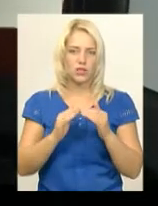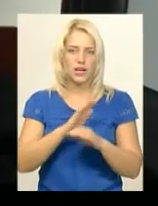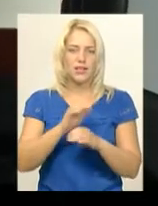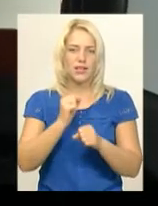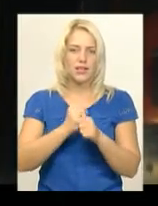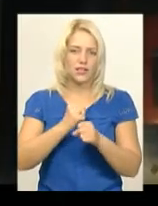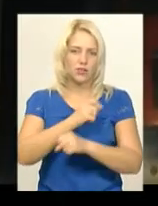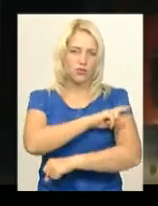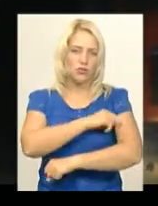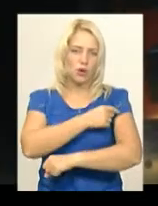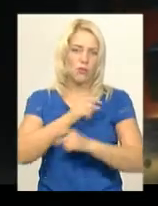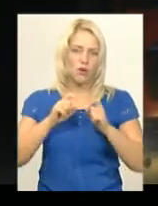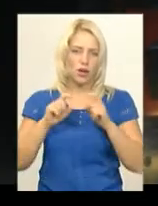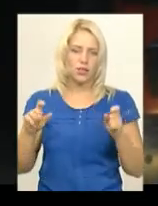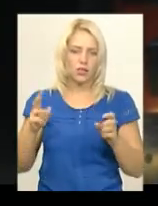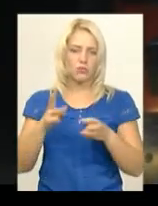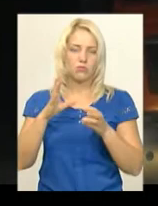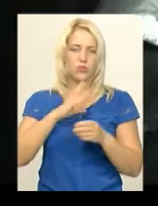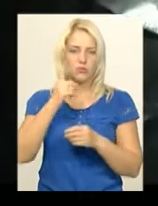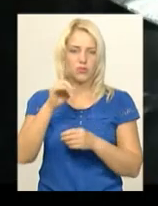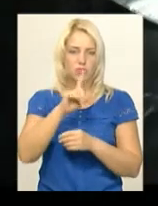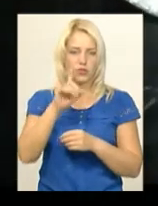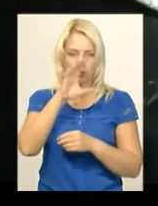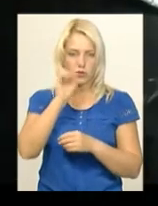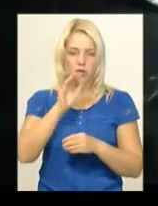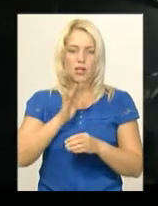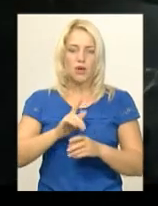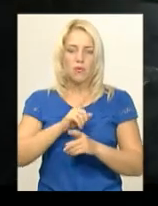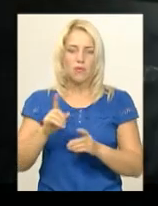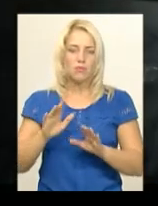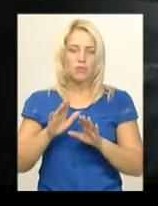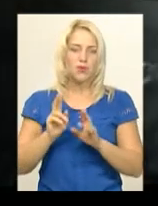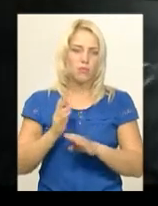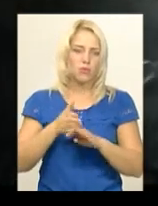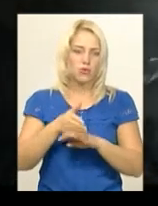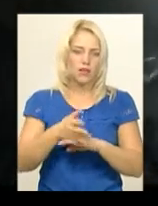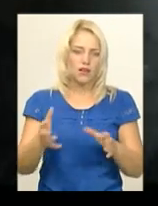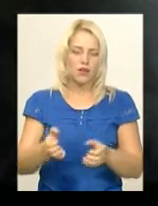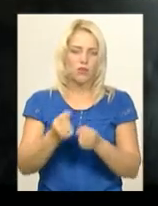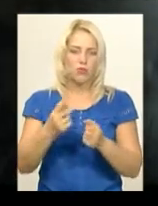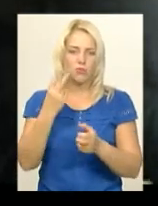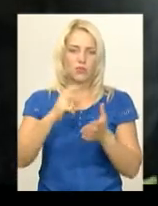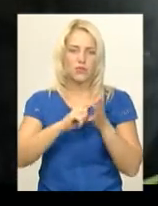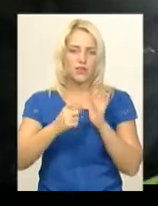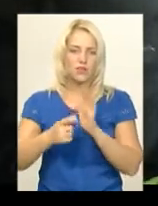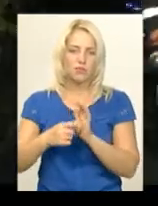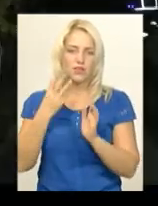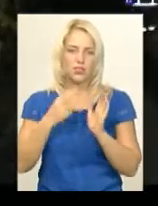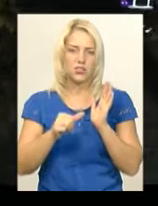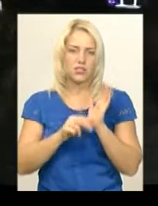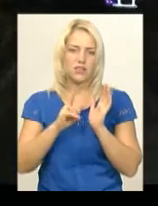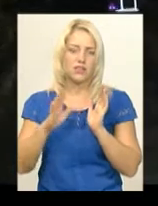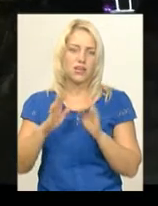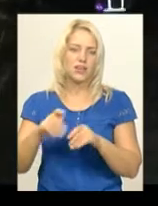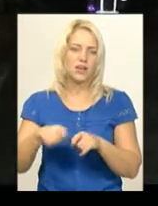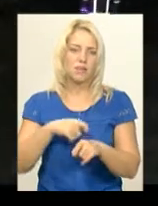поліклініки. Пожежа сталася близько першої години. На момент прибуття рятувальників вогонь охопив дві кімнати приміщення. 36 квадратних